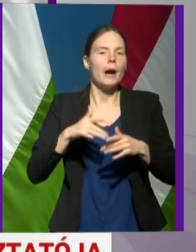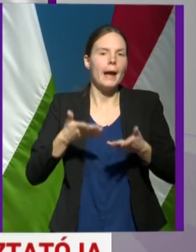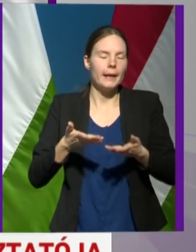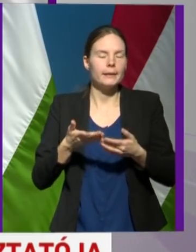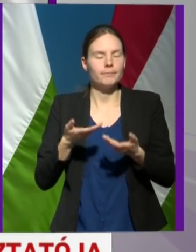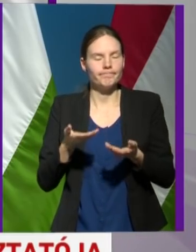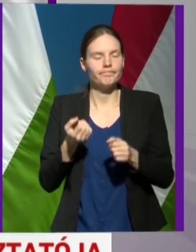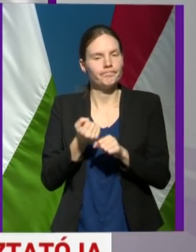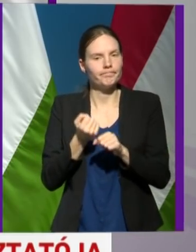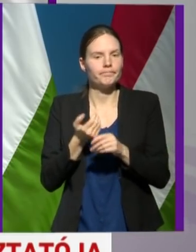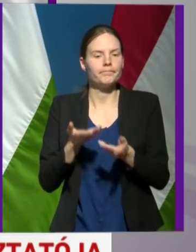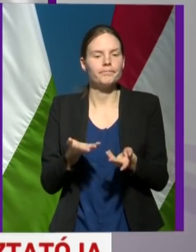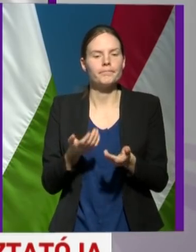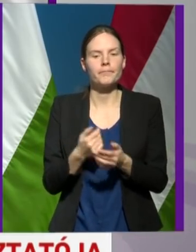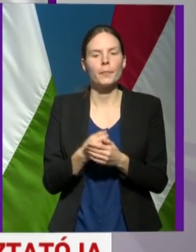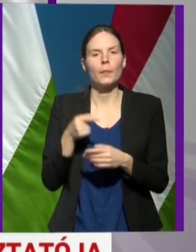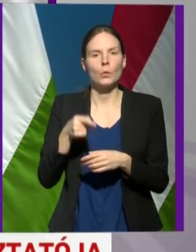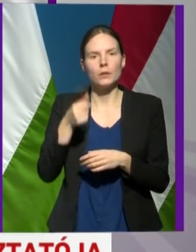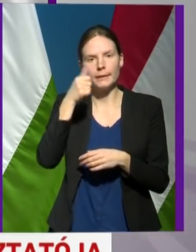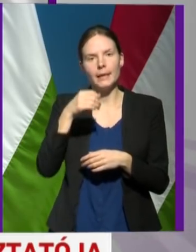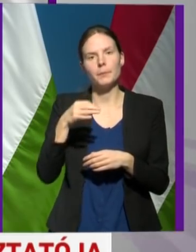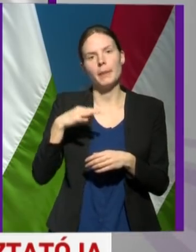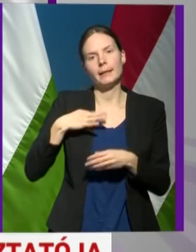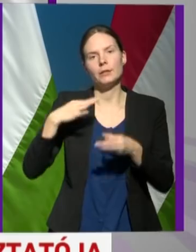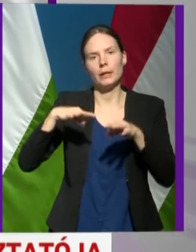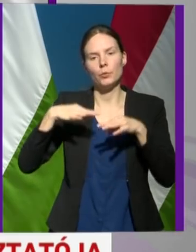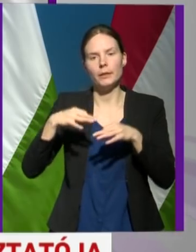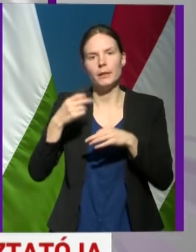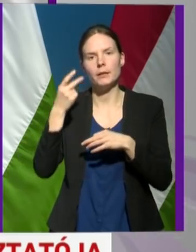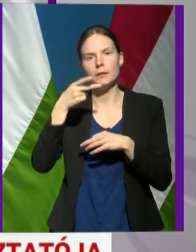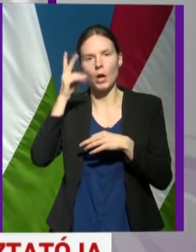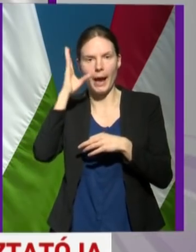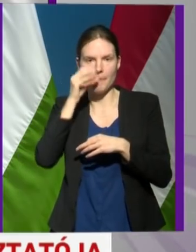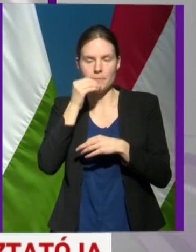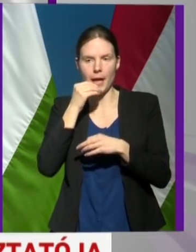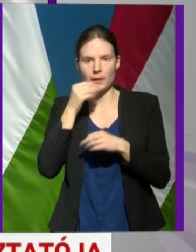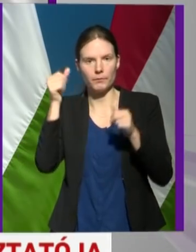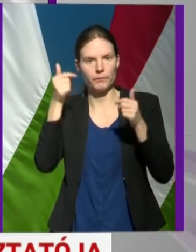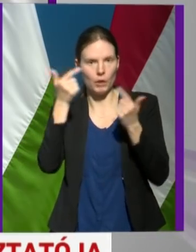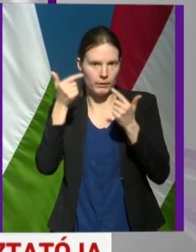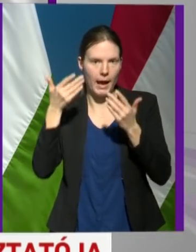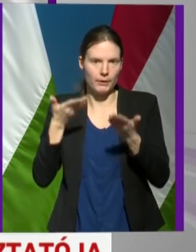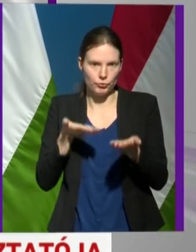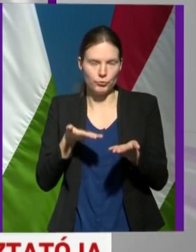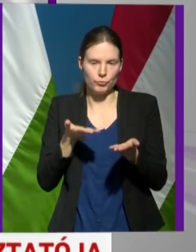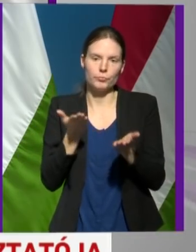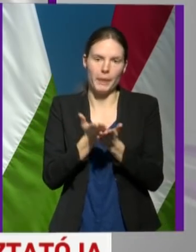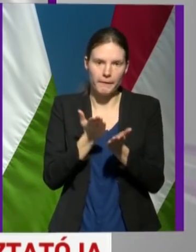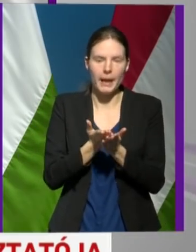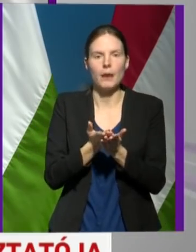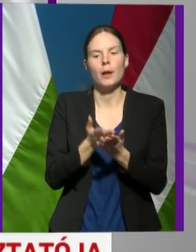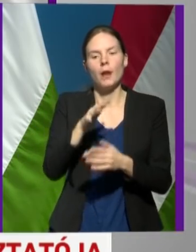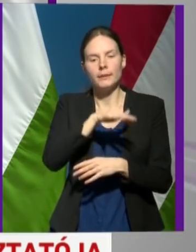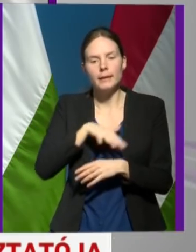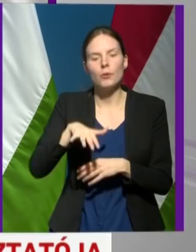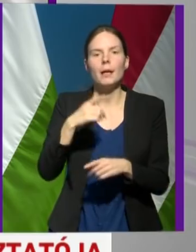hogy ott a népegészségügyi szakemberek tanácsait követve a területnek és a helynek a